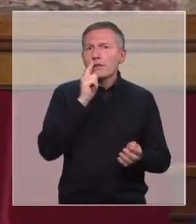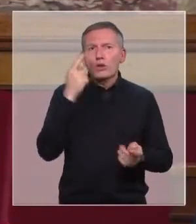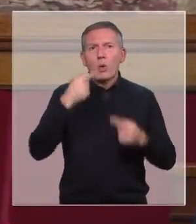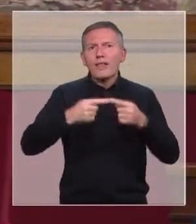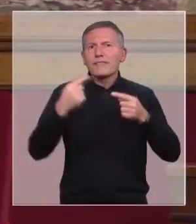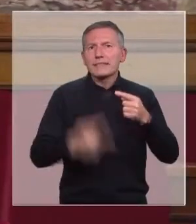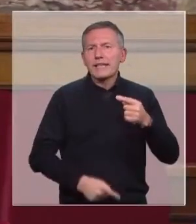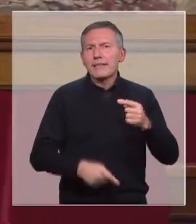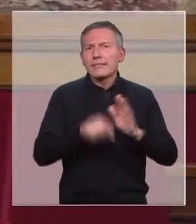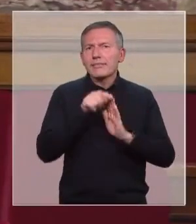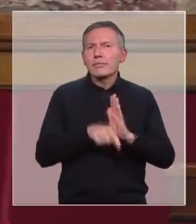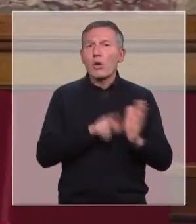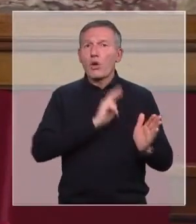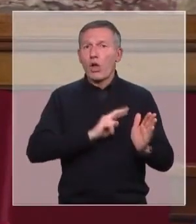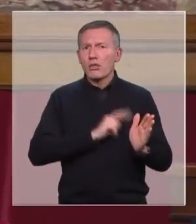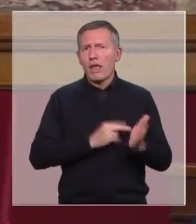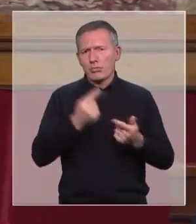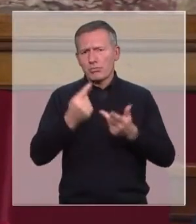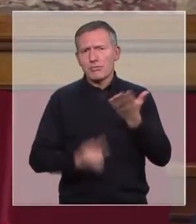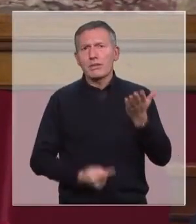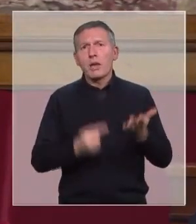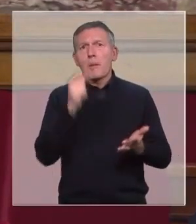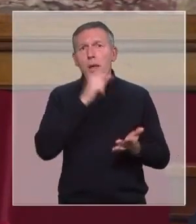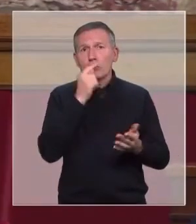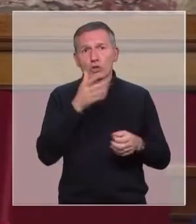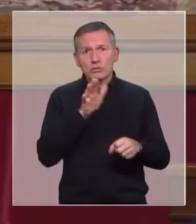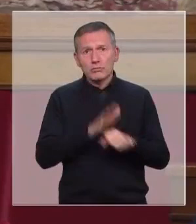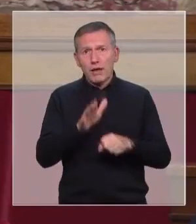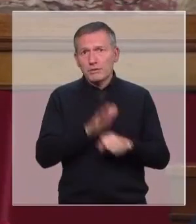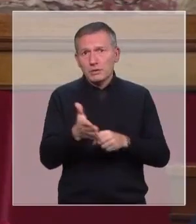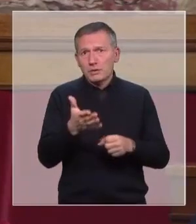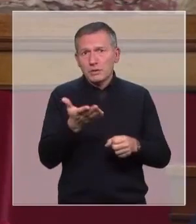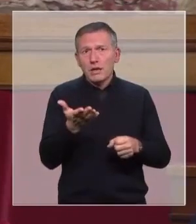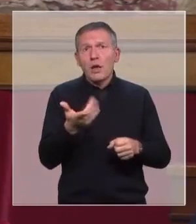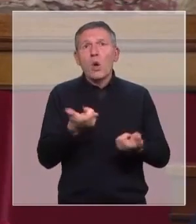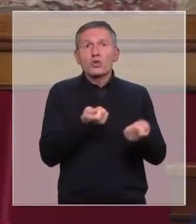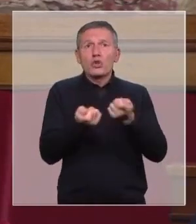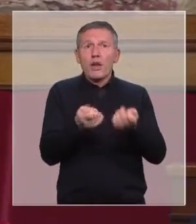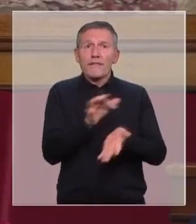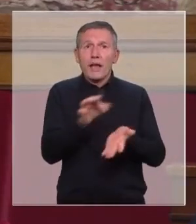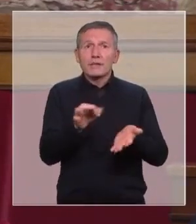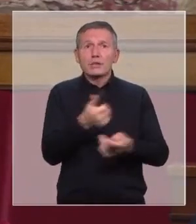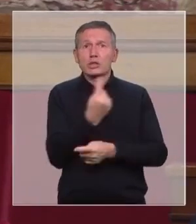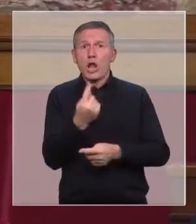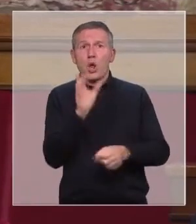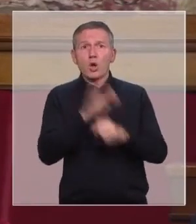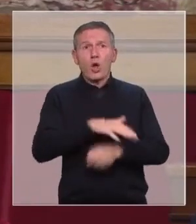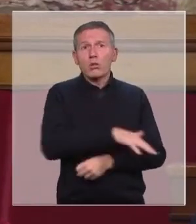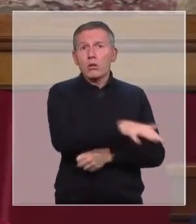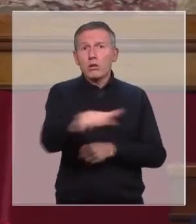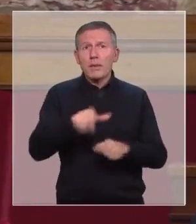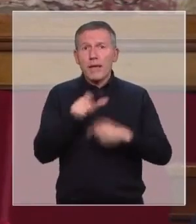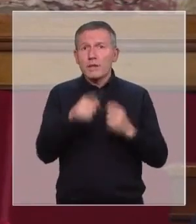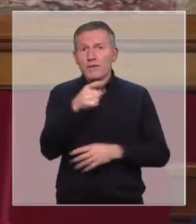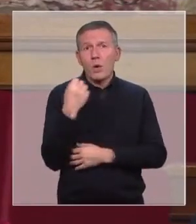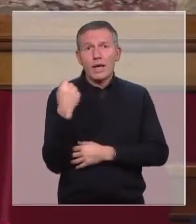retraite. Mais Madame la Première Ministre, le mensonge ne suffira pas. On ne gouverne pas la France seule contre tous. Votre isolement